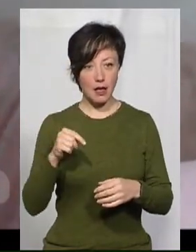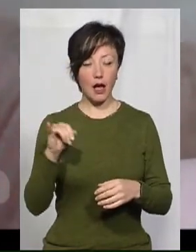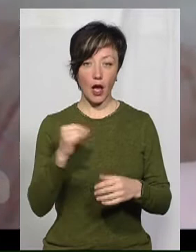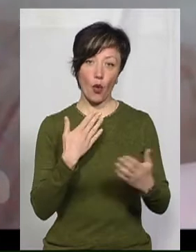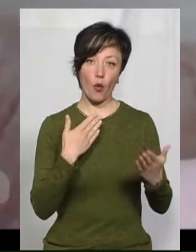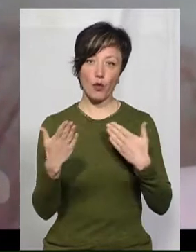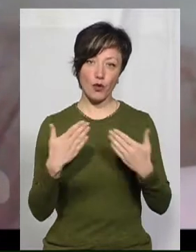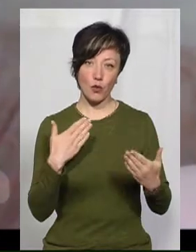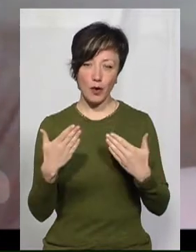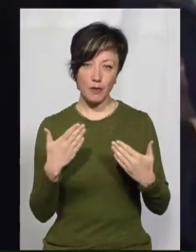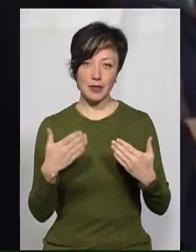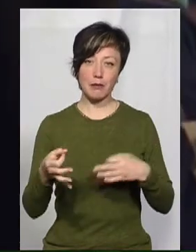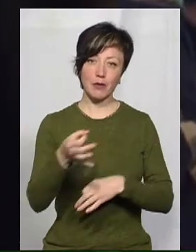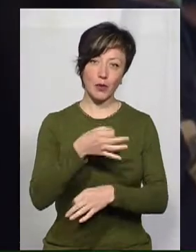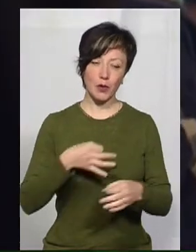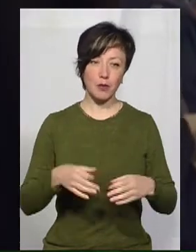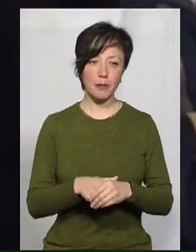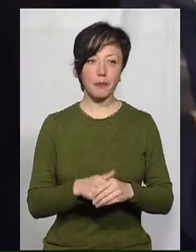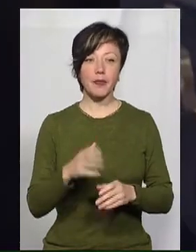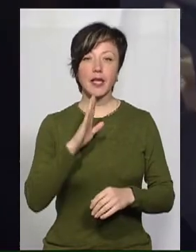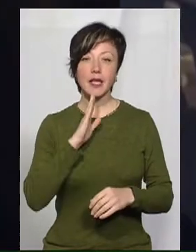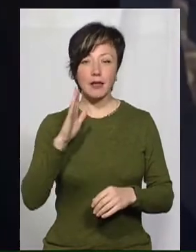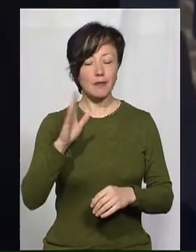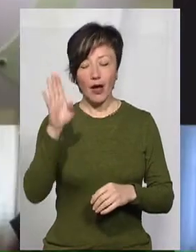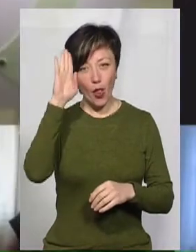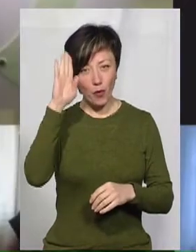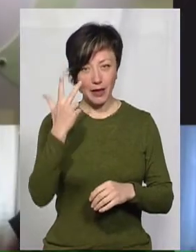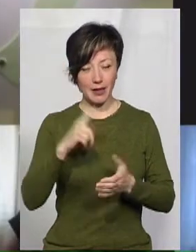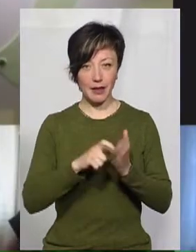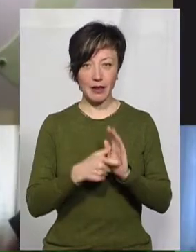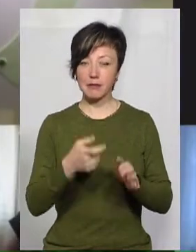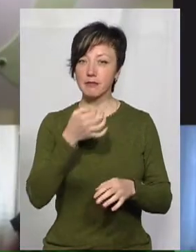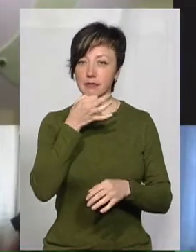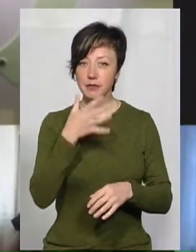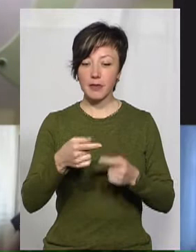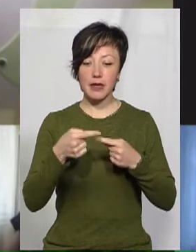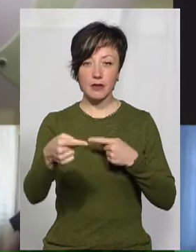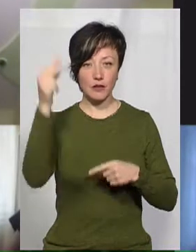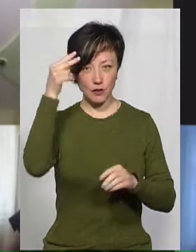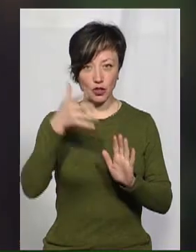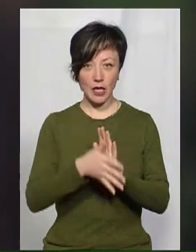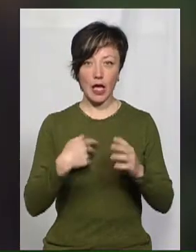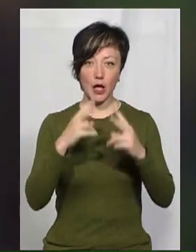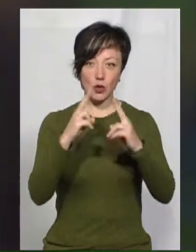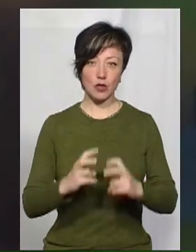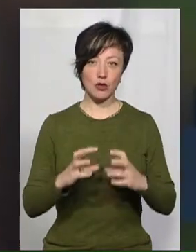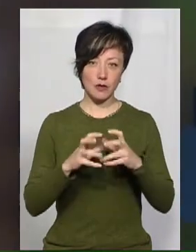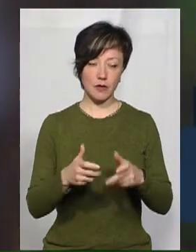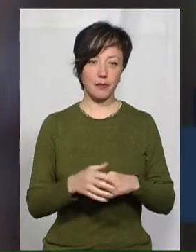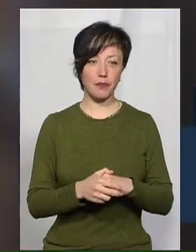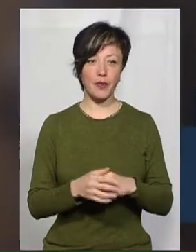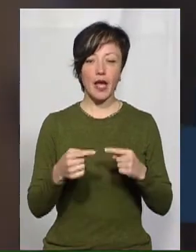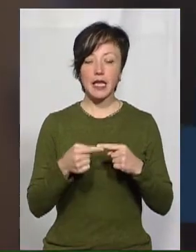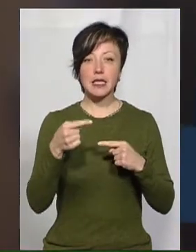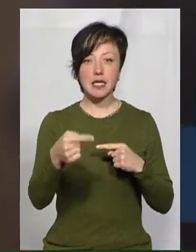комунікуємо, спілкуємося. Третьокласнику Даніїлу найбільше подобається дистанційно вивчати «Я досліджую світ». Дистанційне